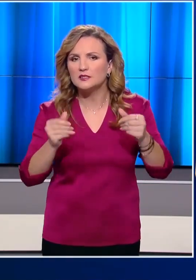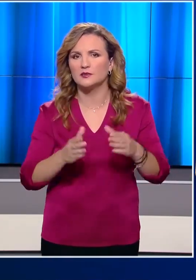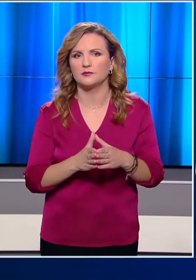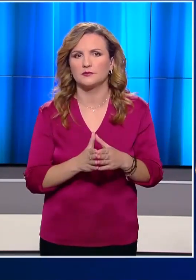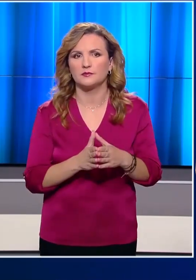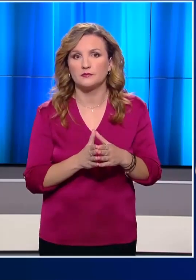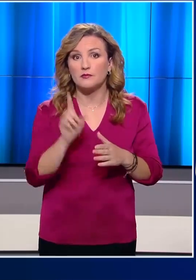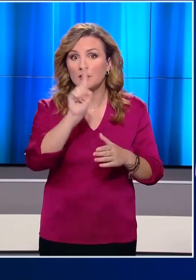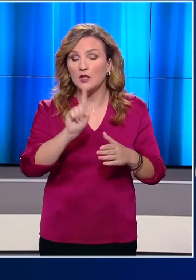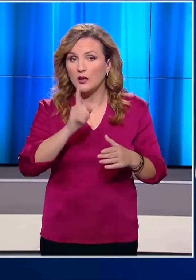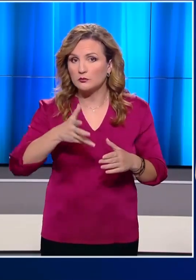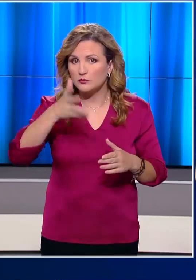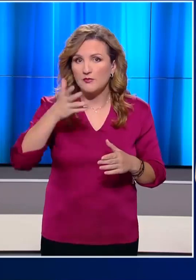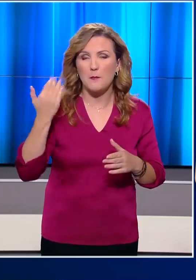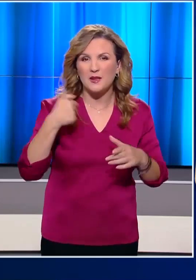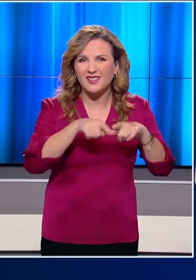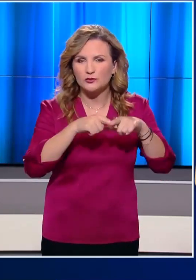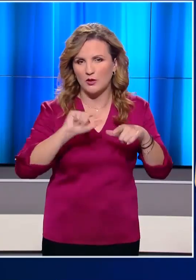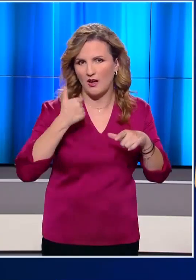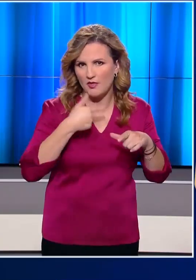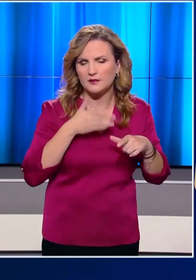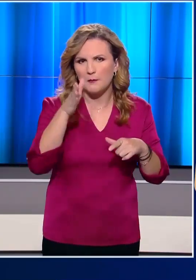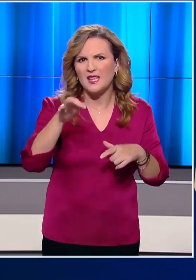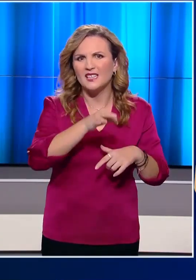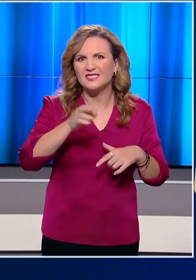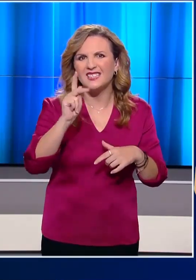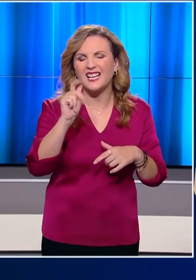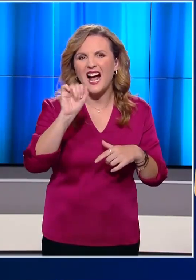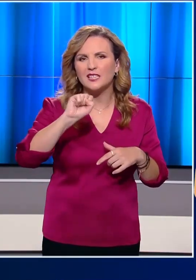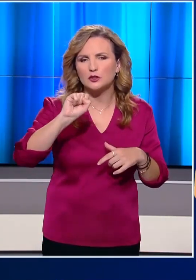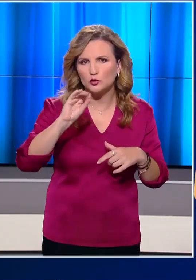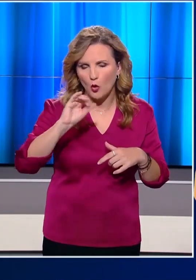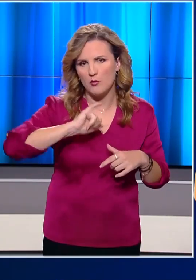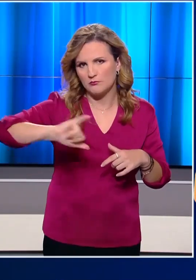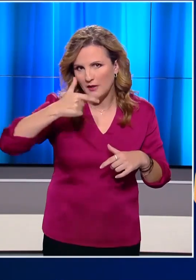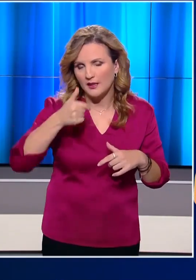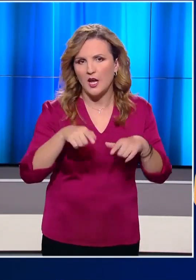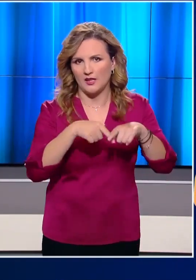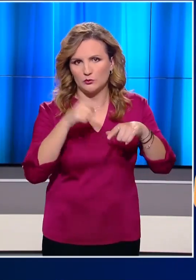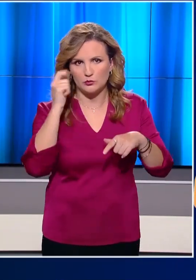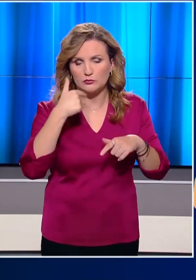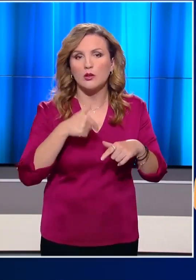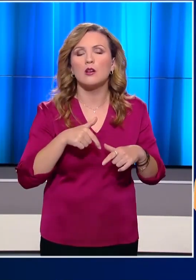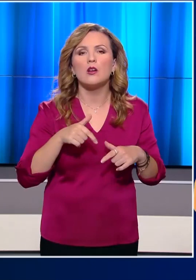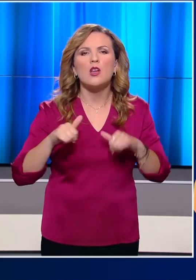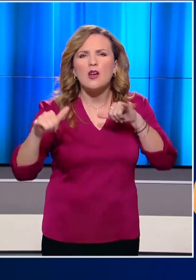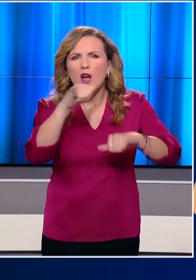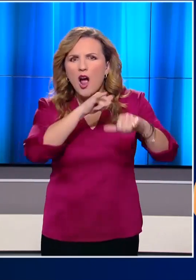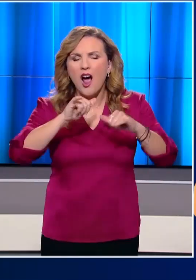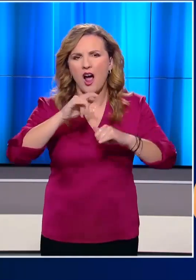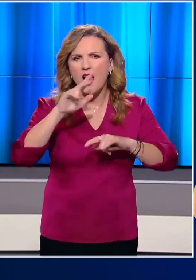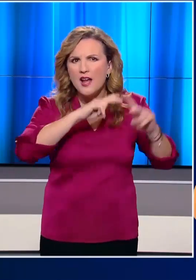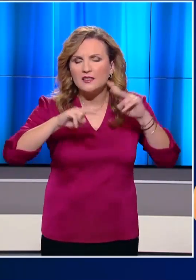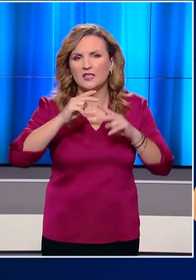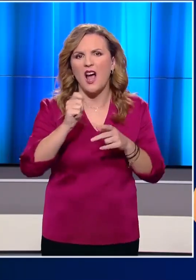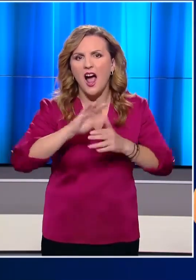Και ενώ ο Κυριάκος Μητσοτάκης περνούσε τα Χριστούγεννα στην ακριτική κάσο των παράσδων παραβιάσεων του Εθνικού Εναρίου χώρου της Ελλάδας, συνεχιζόταν στο Νοτιοανατολικό